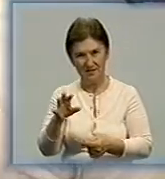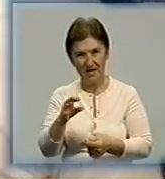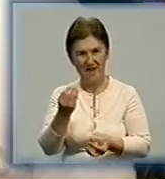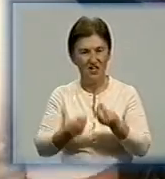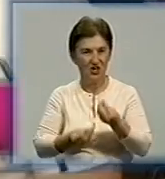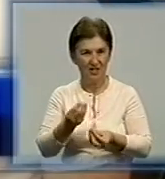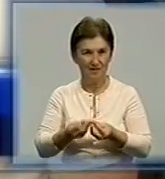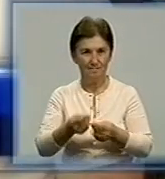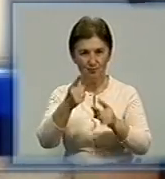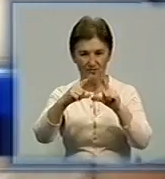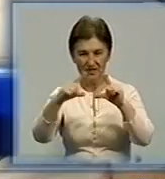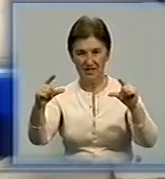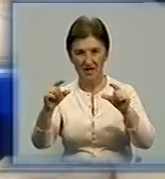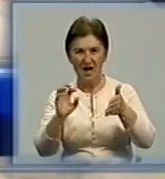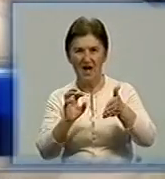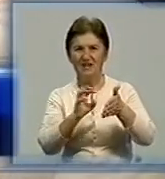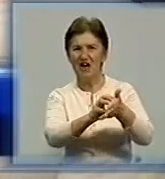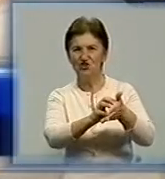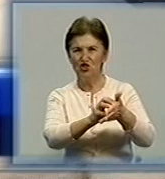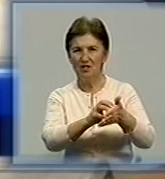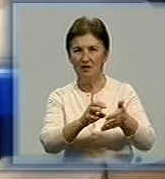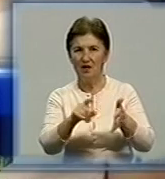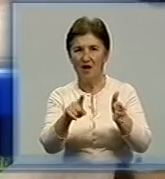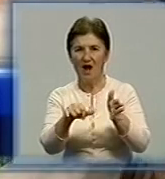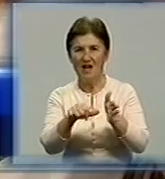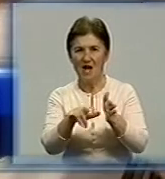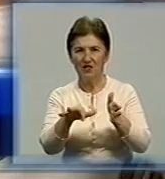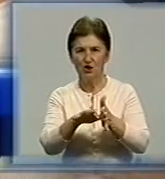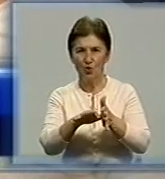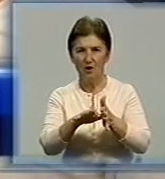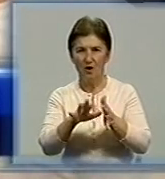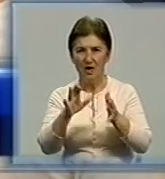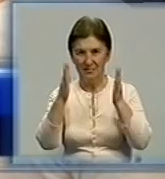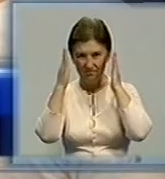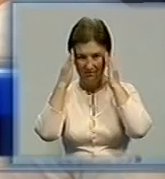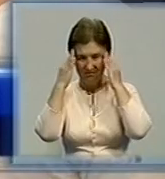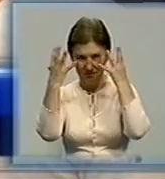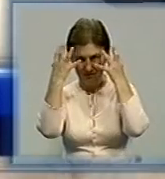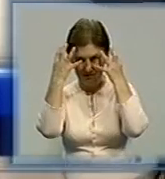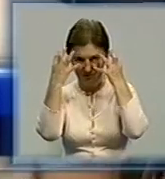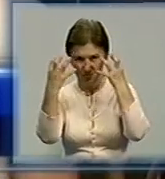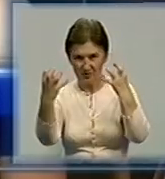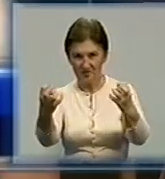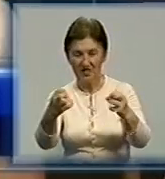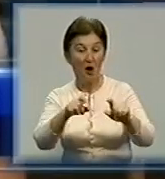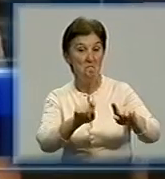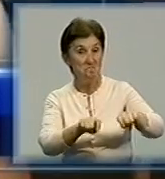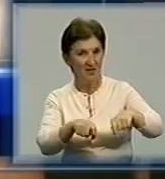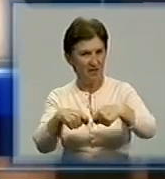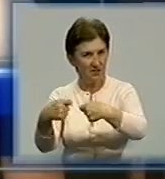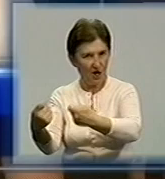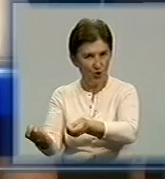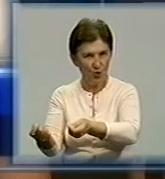ці датчики знімають електромагнітну активність з учасників мозку і, власне, передають їх на